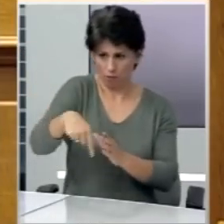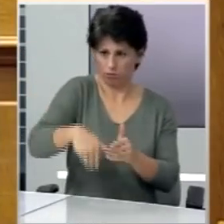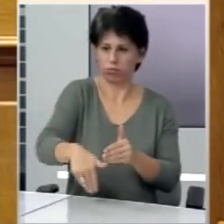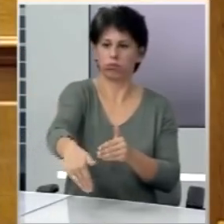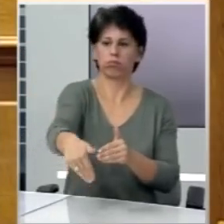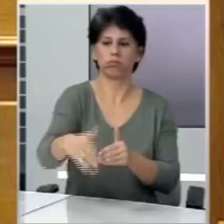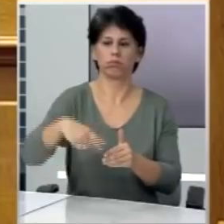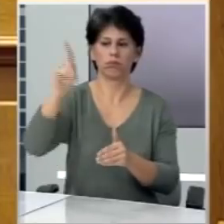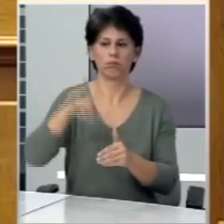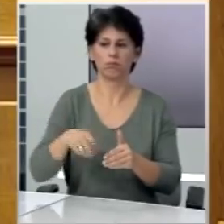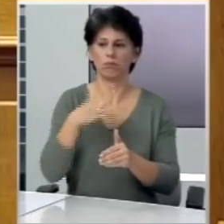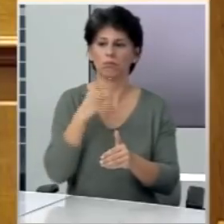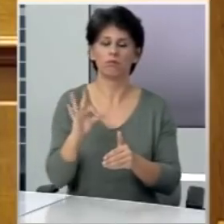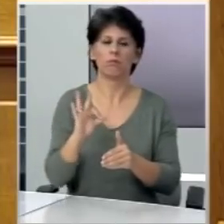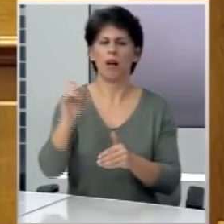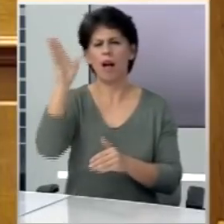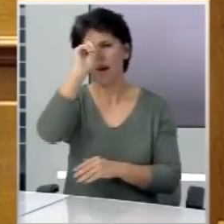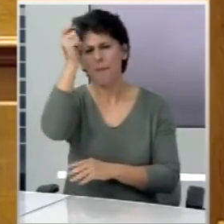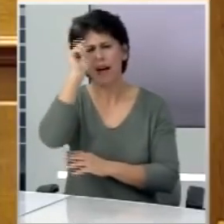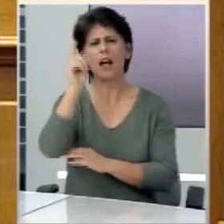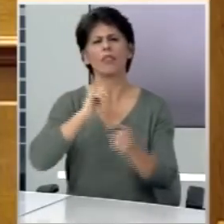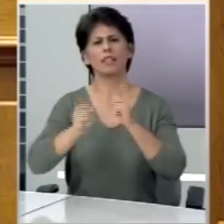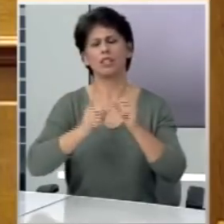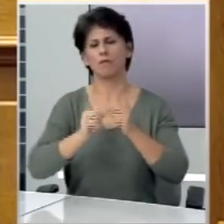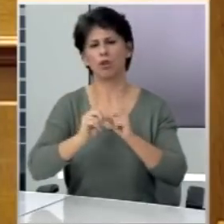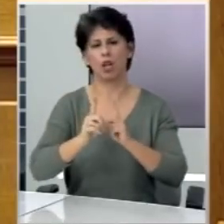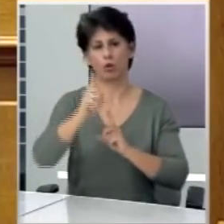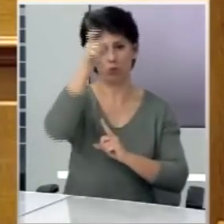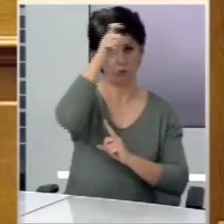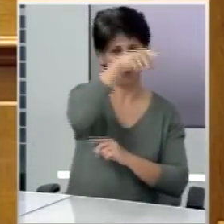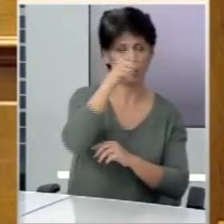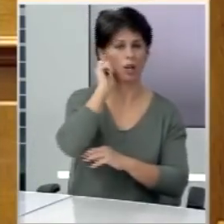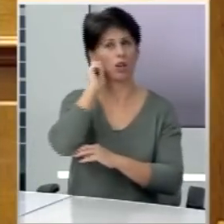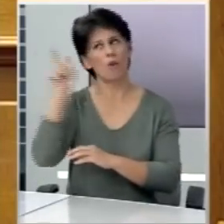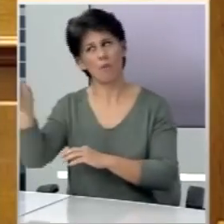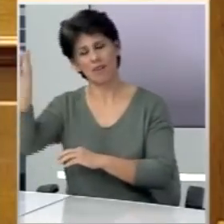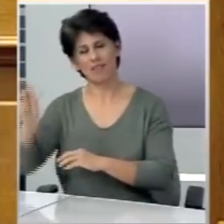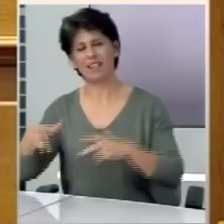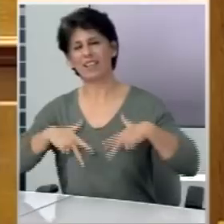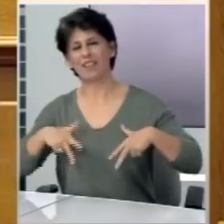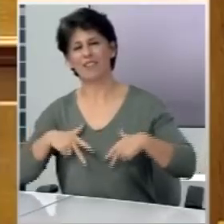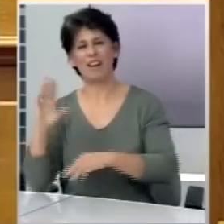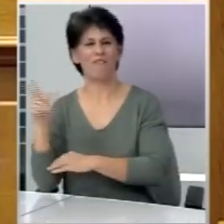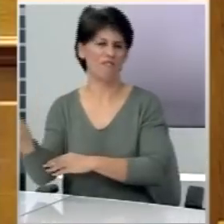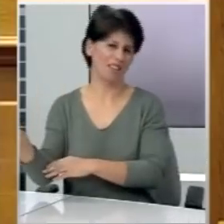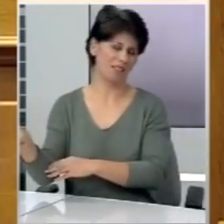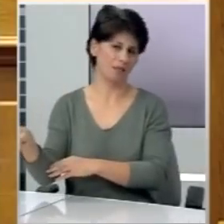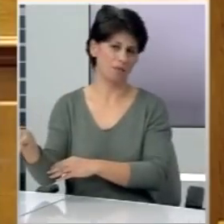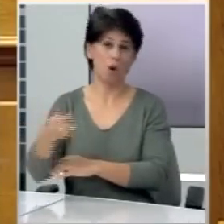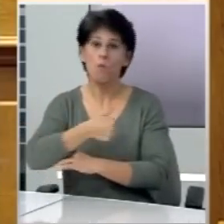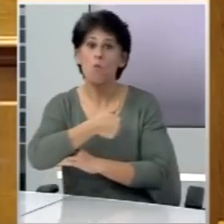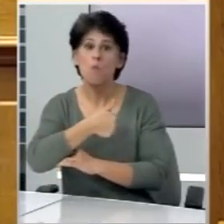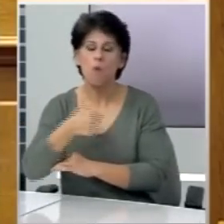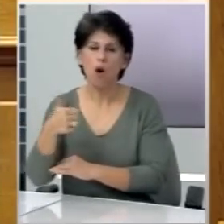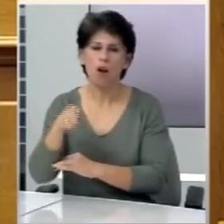αυτές τις μέρες με αφορμή την απαράδεκτη Συμφωνία Τουρκίας και ονομαζόμενης κυβέρνησης της Λιβύης. Μόνο